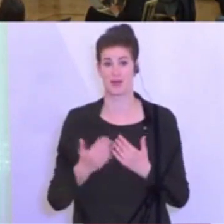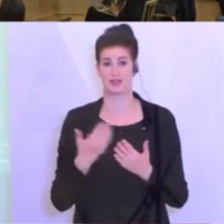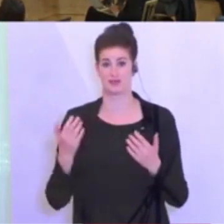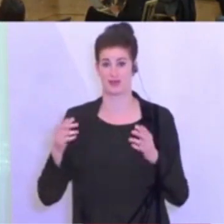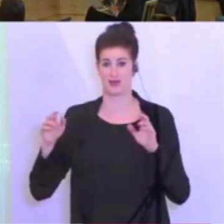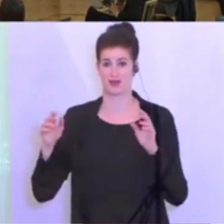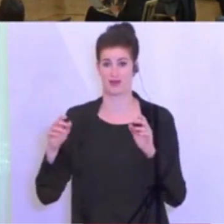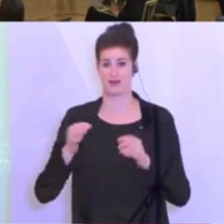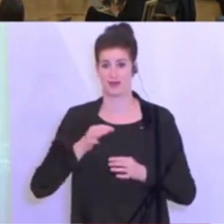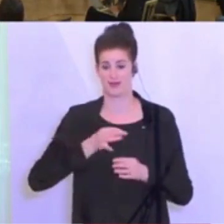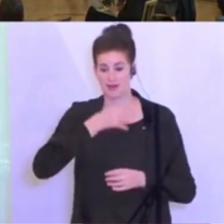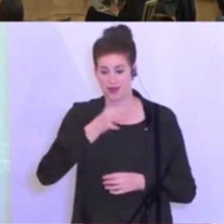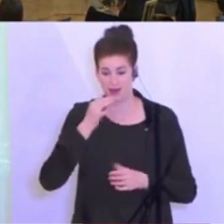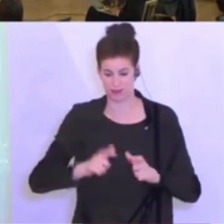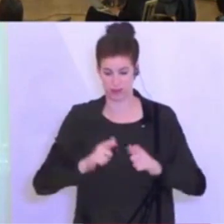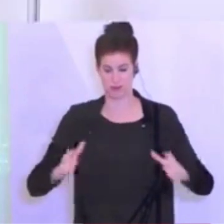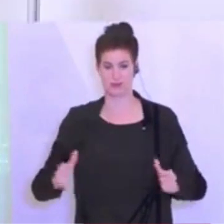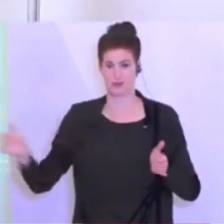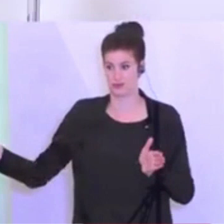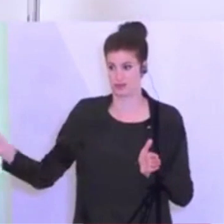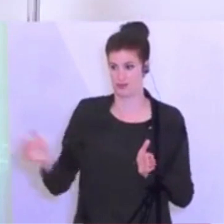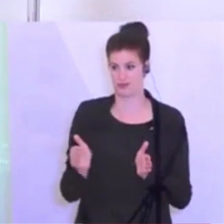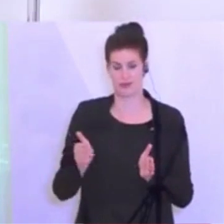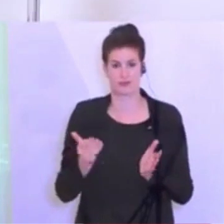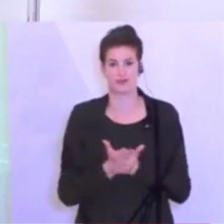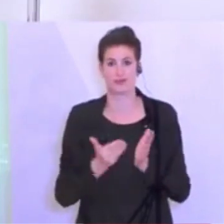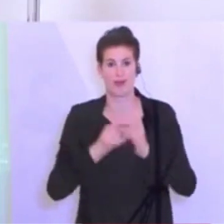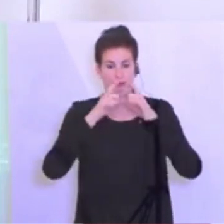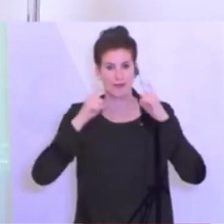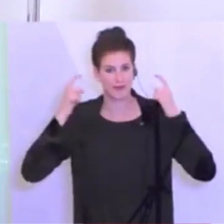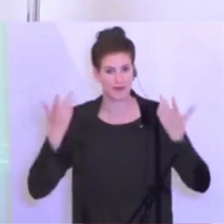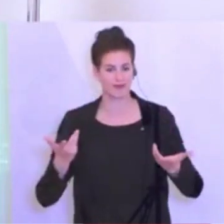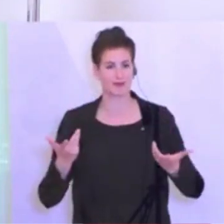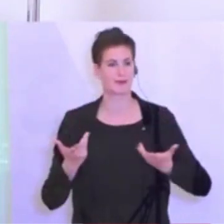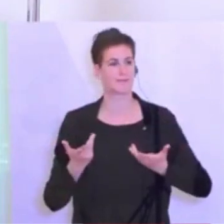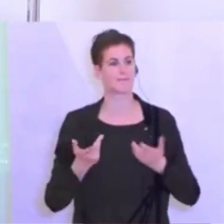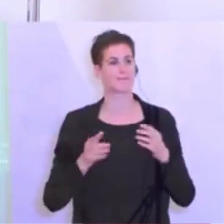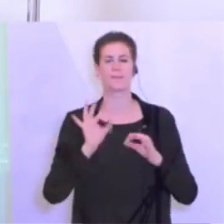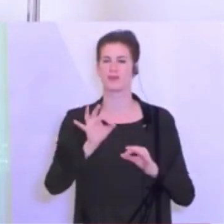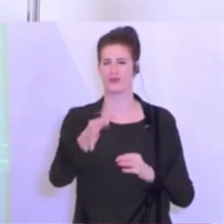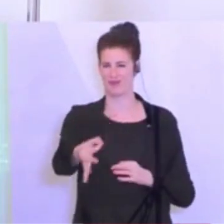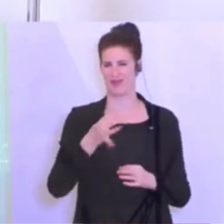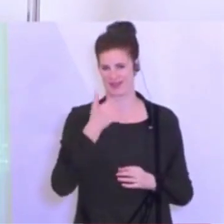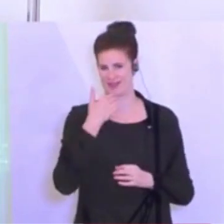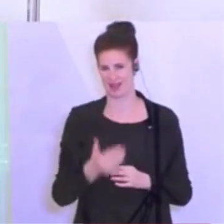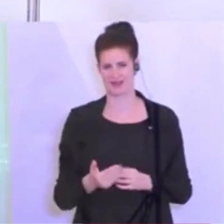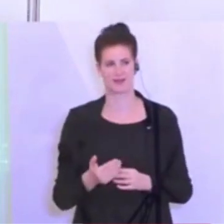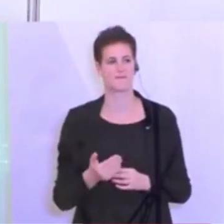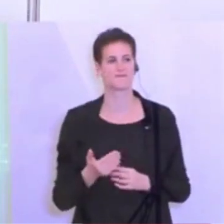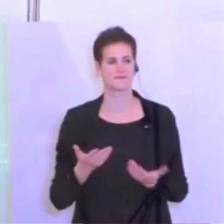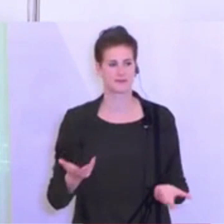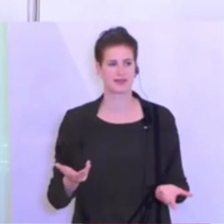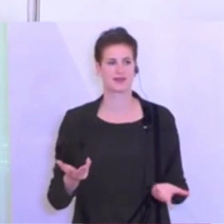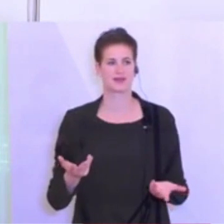Jetzt, ich habe großes Verständnis für die Frage vom Herrn Jungwirth, weil ja damit etwas heranträgt, was, wie man sagt, draußen sicher so diskutiert und